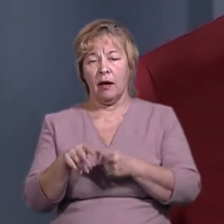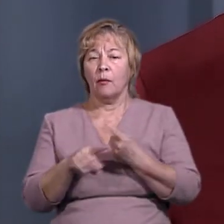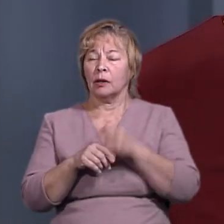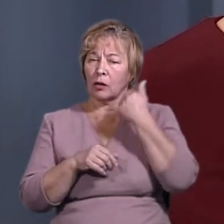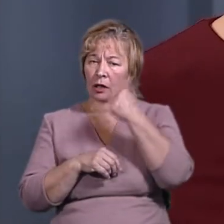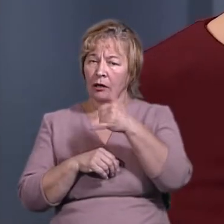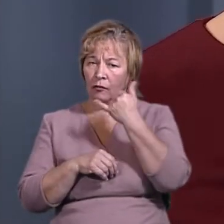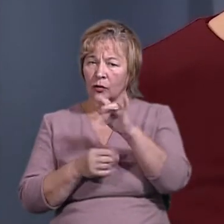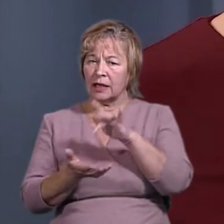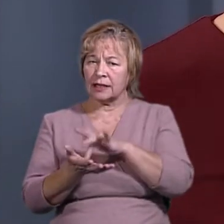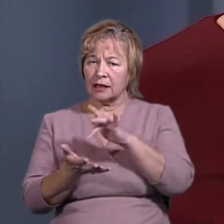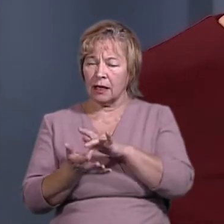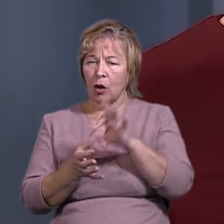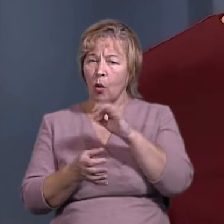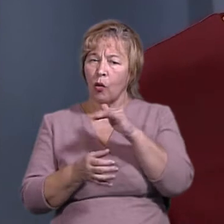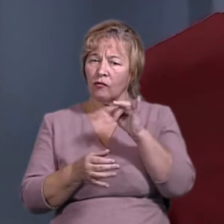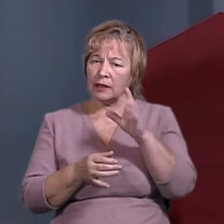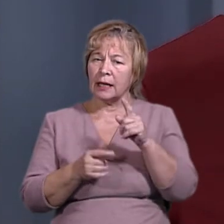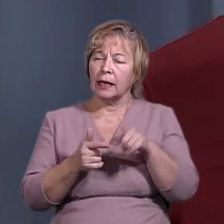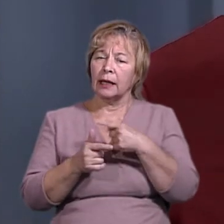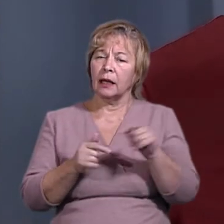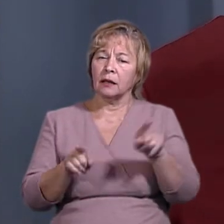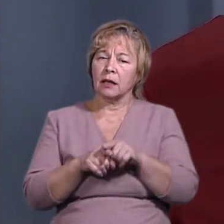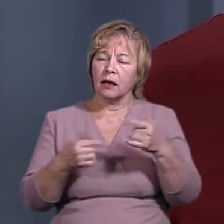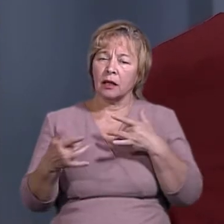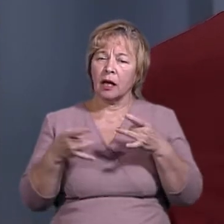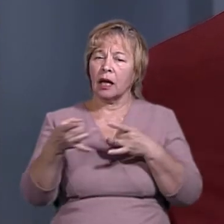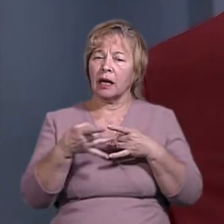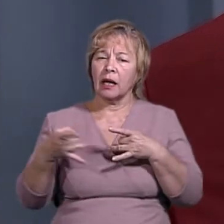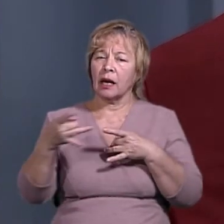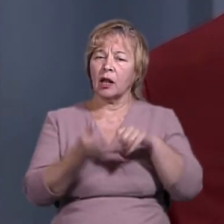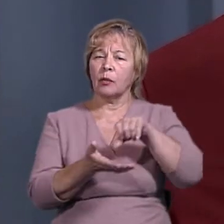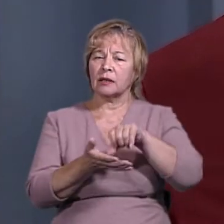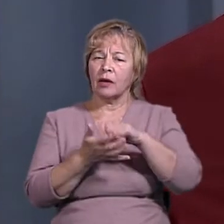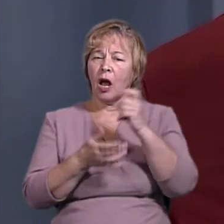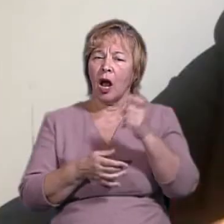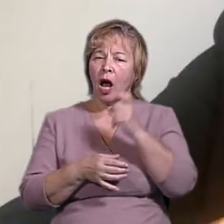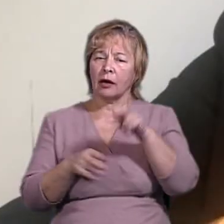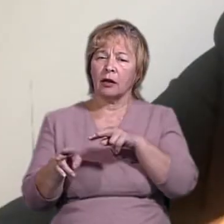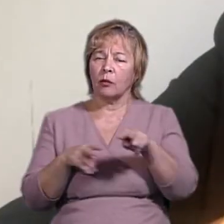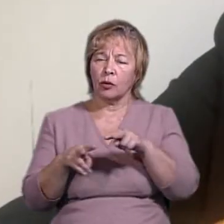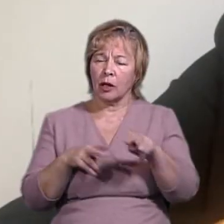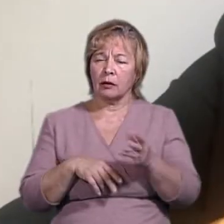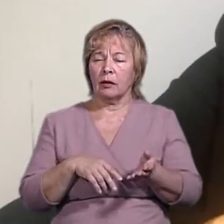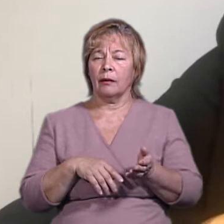тиснуть лише до Центрального офісу? Чи страждають також регіональні представники у Харкові спостерігачі?